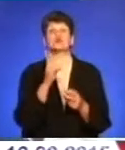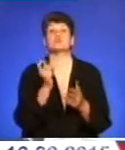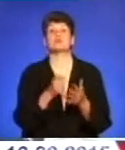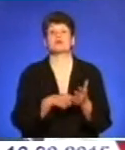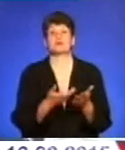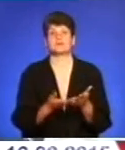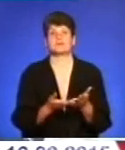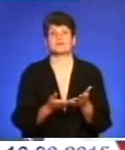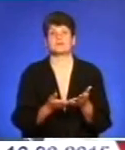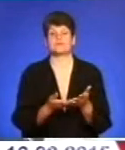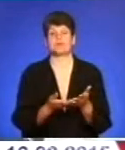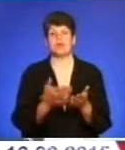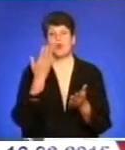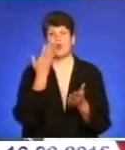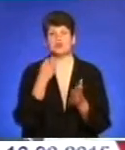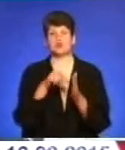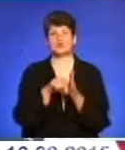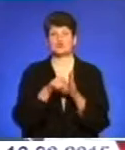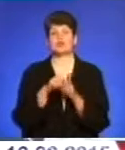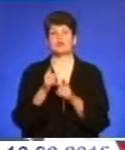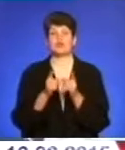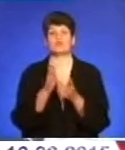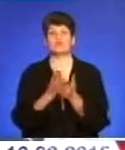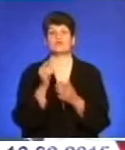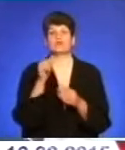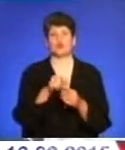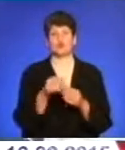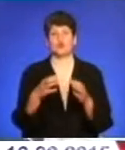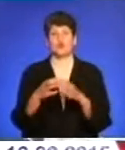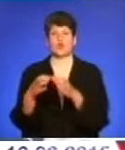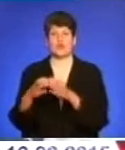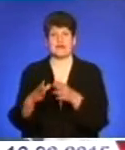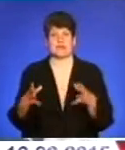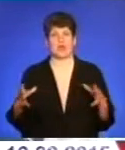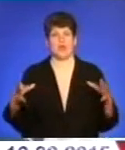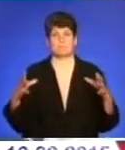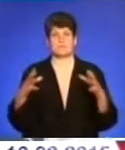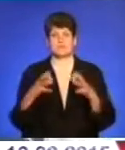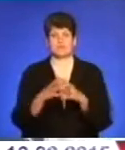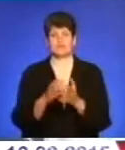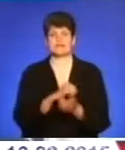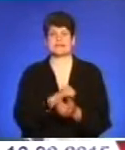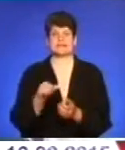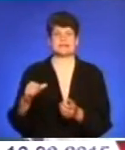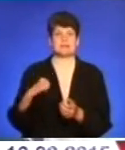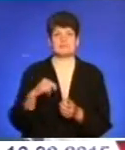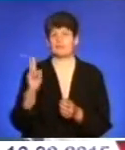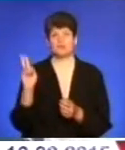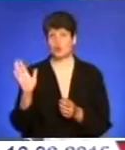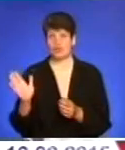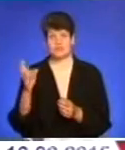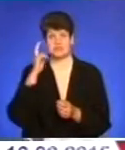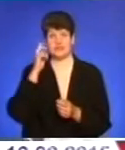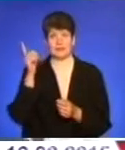коли суть реформи заключається в тому, що громади об'єднуються, і самі не хтось з